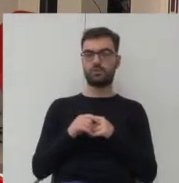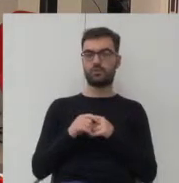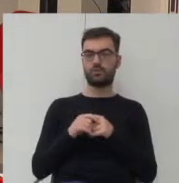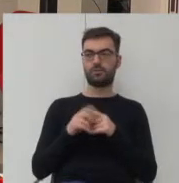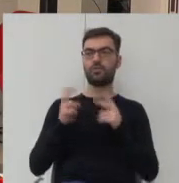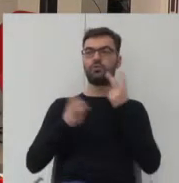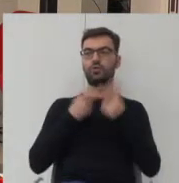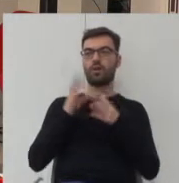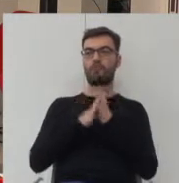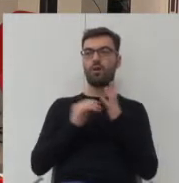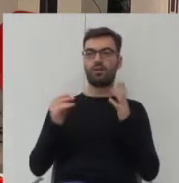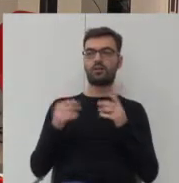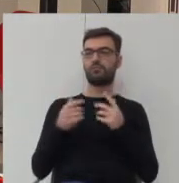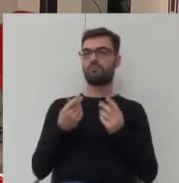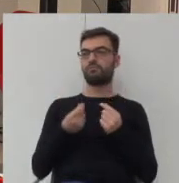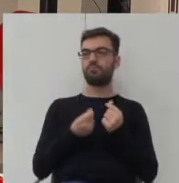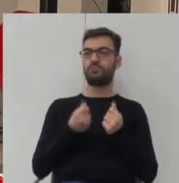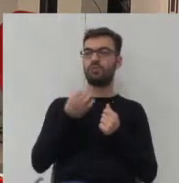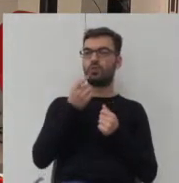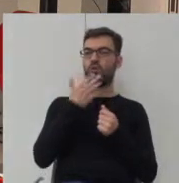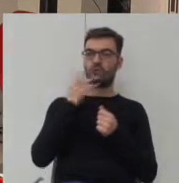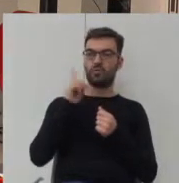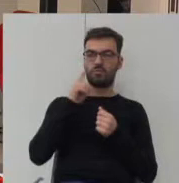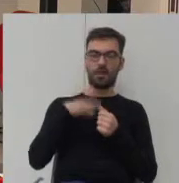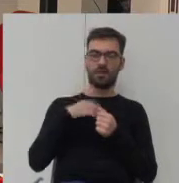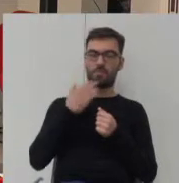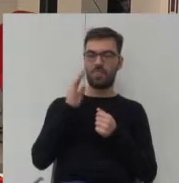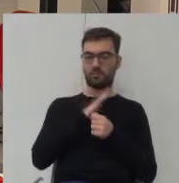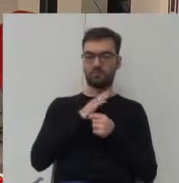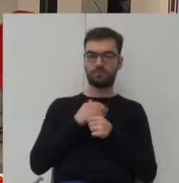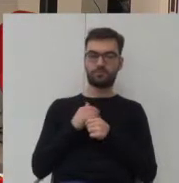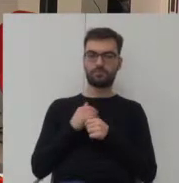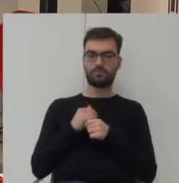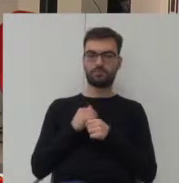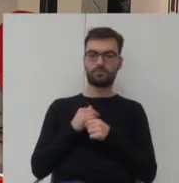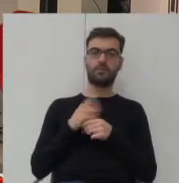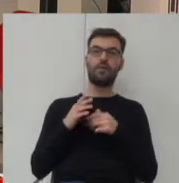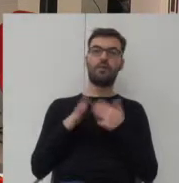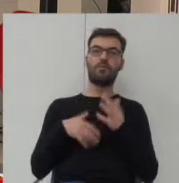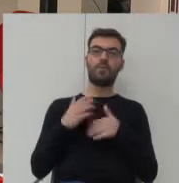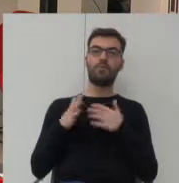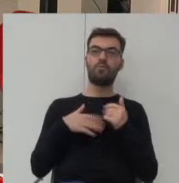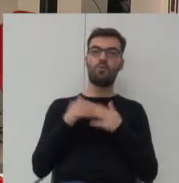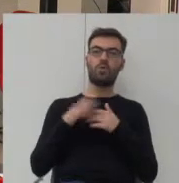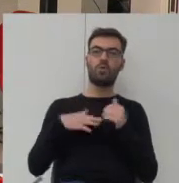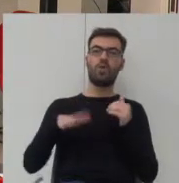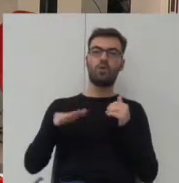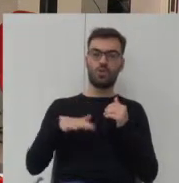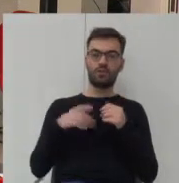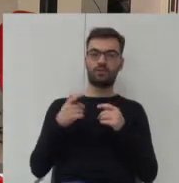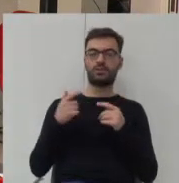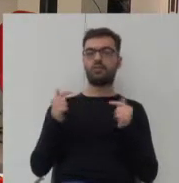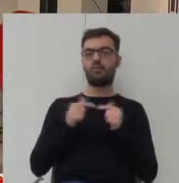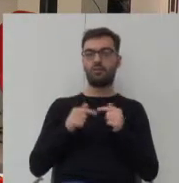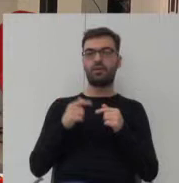trochę mówił pan Mateusz czyli żeby mieszać budownictwo oddolne z zaspokajaniem potrzeb